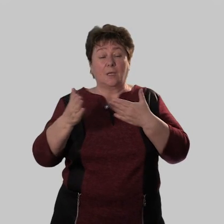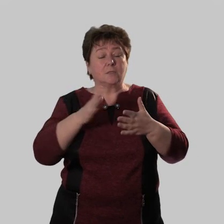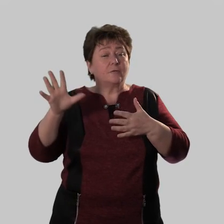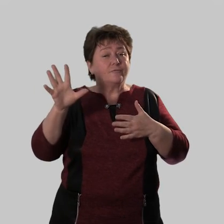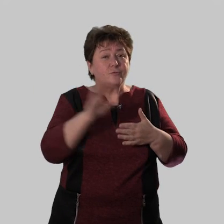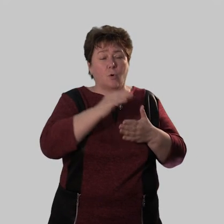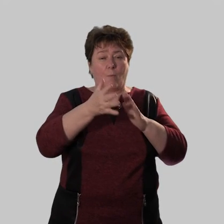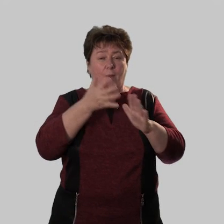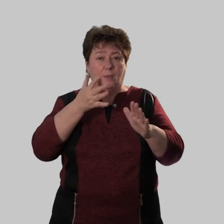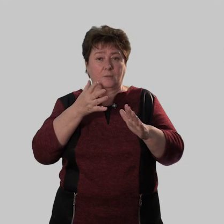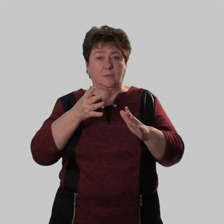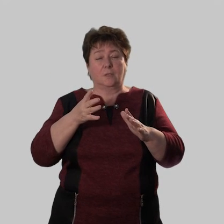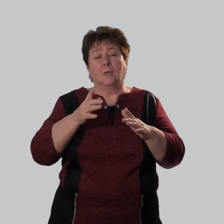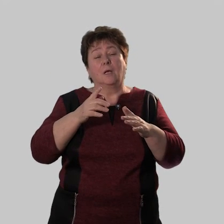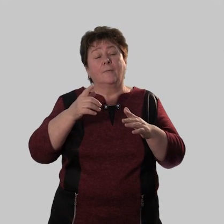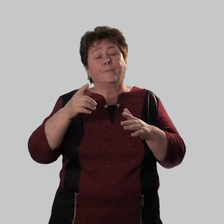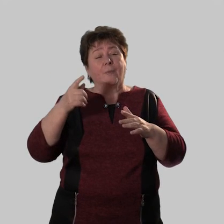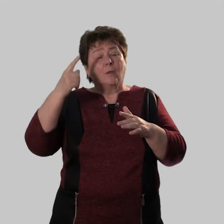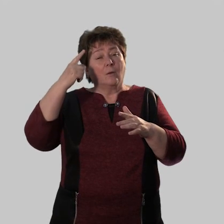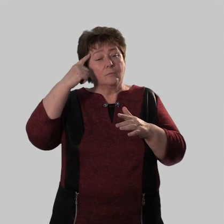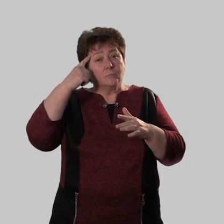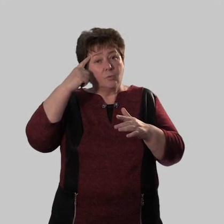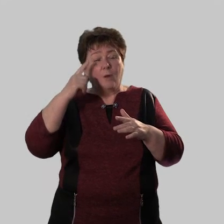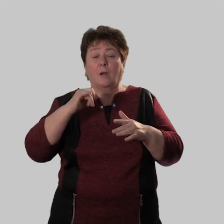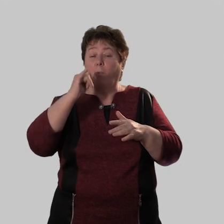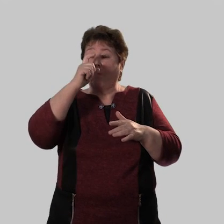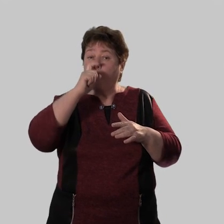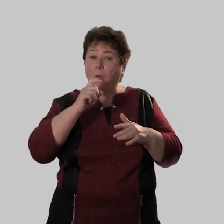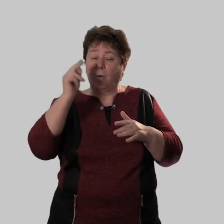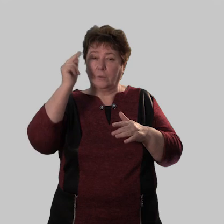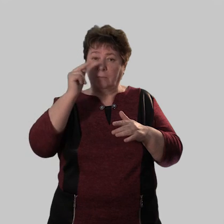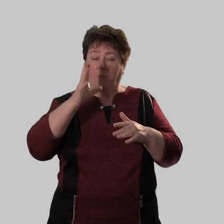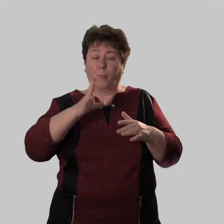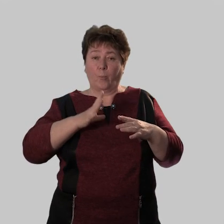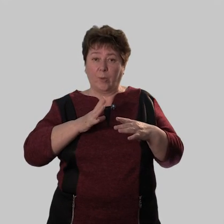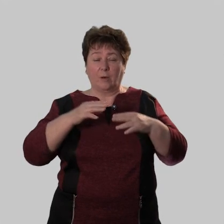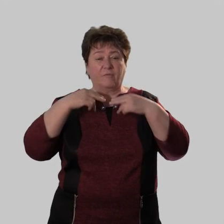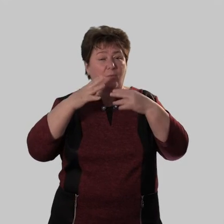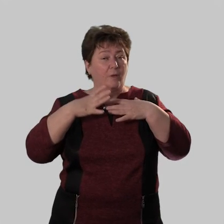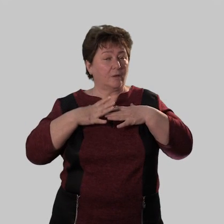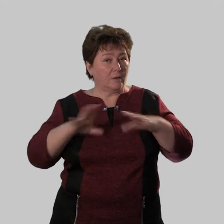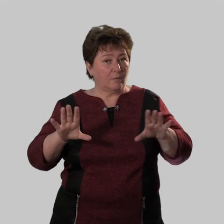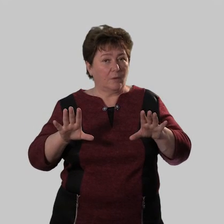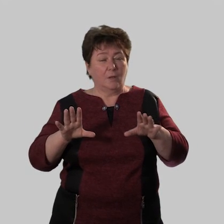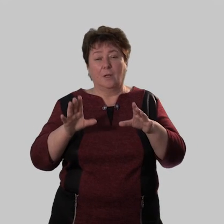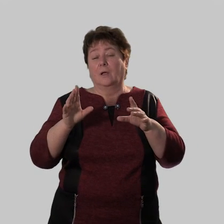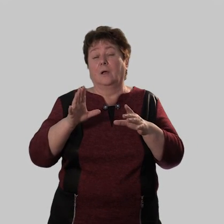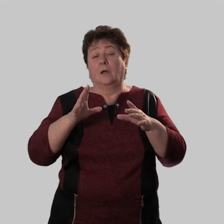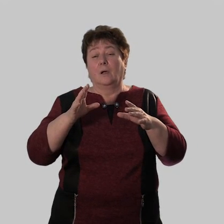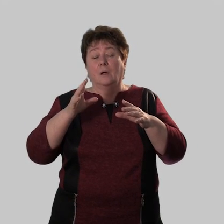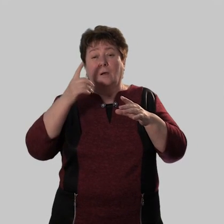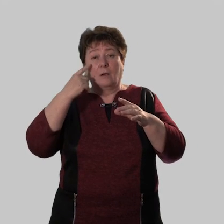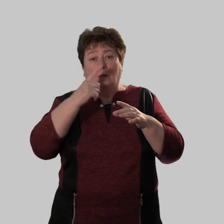если вам все понятно, значит вы плохо думали на уроке, значит были невнимательны,